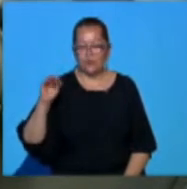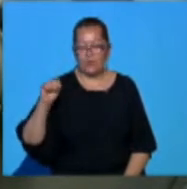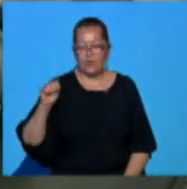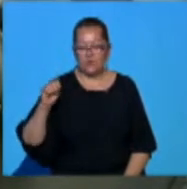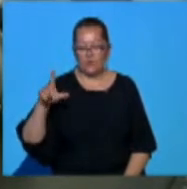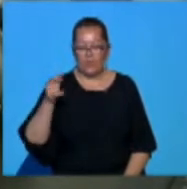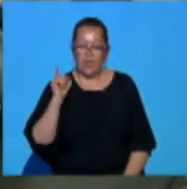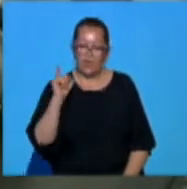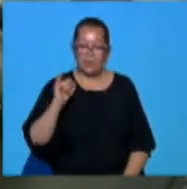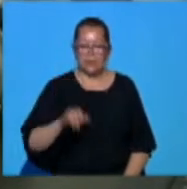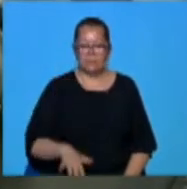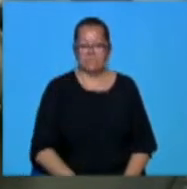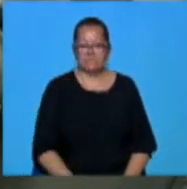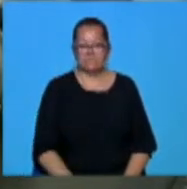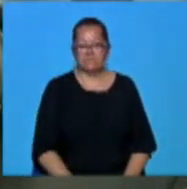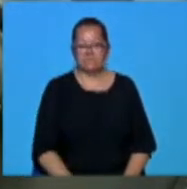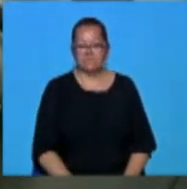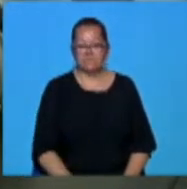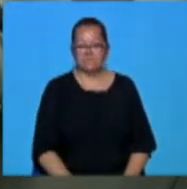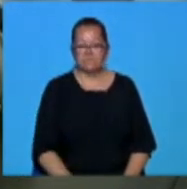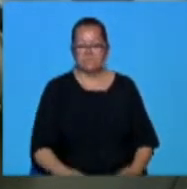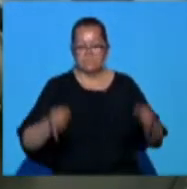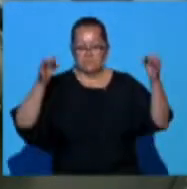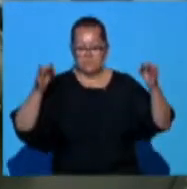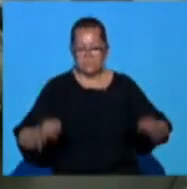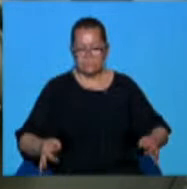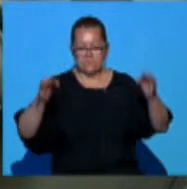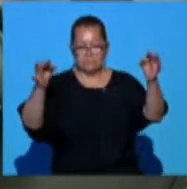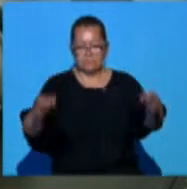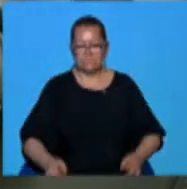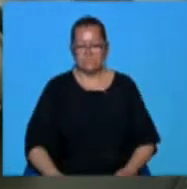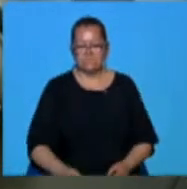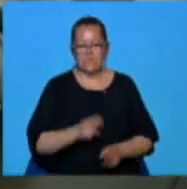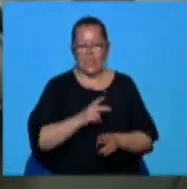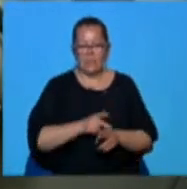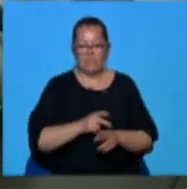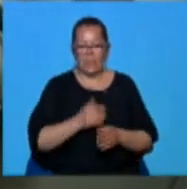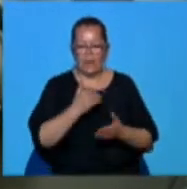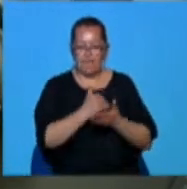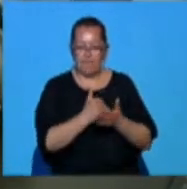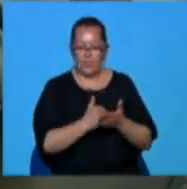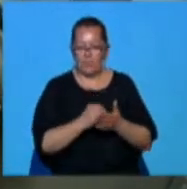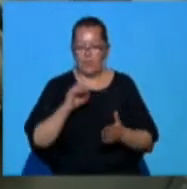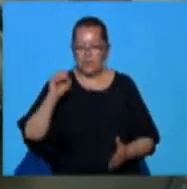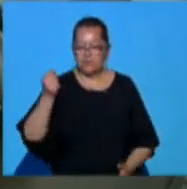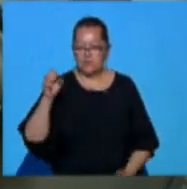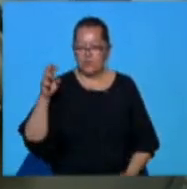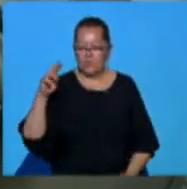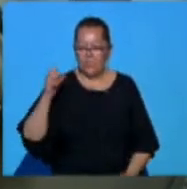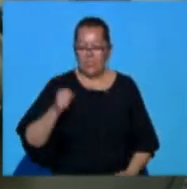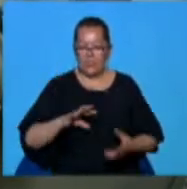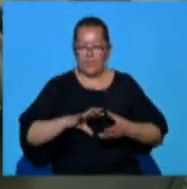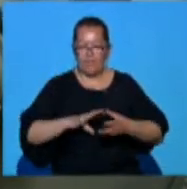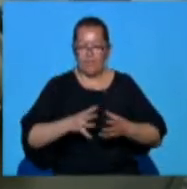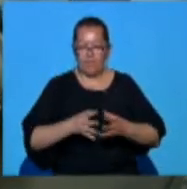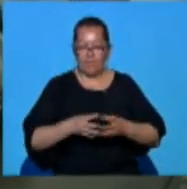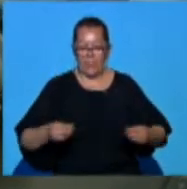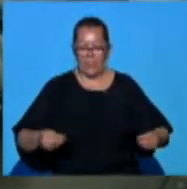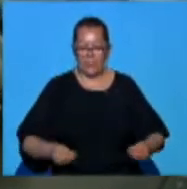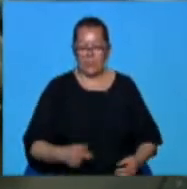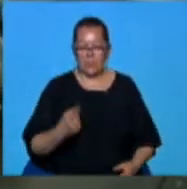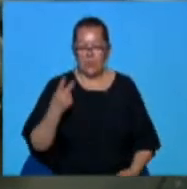lei. La structura metalică de asemenea au fost probleme și pagubele se ridică la